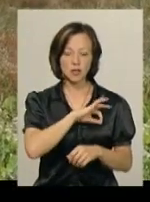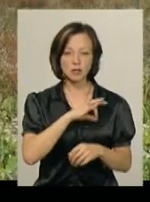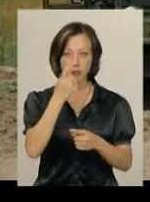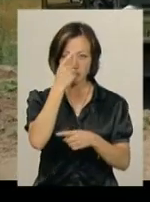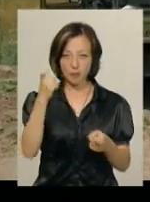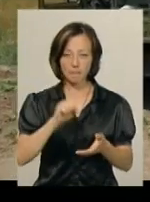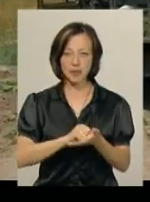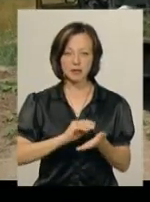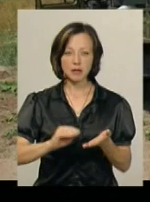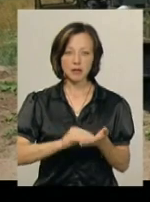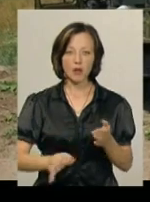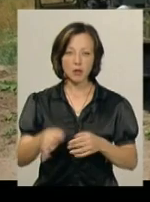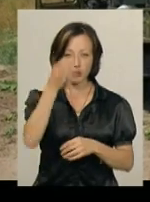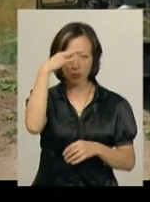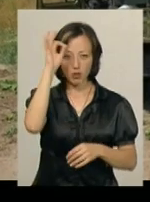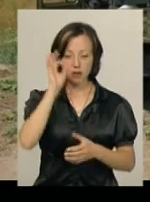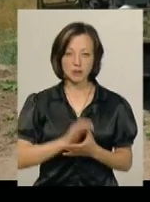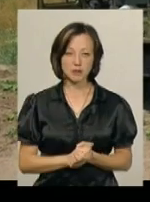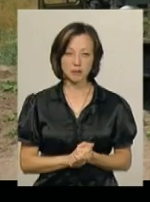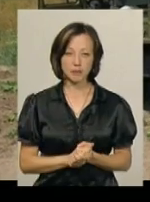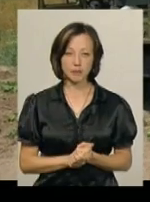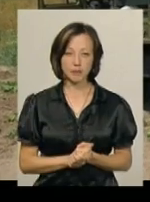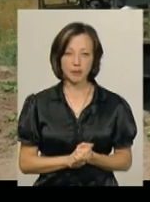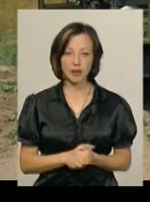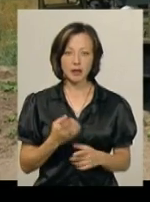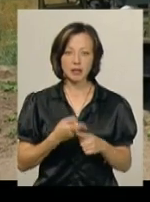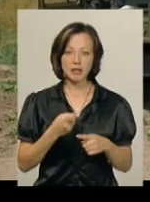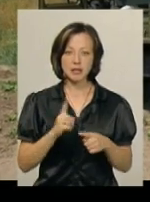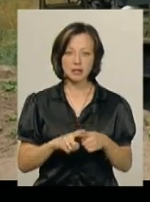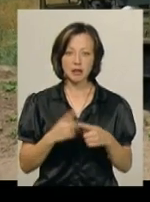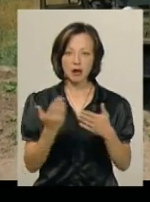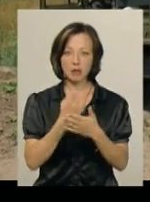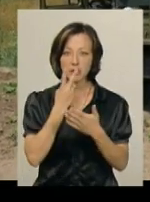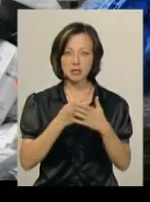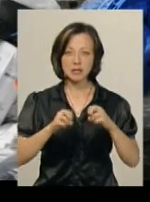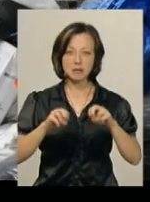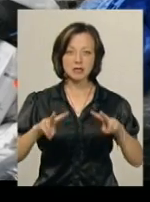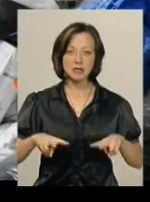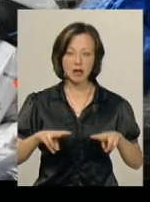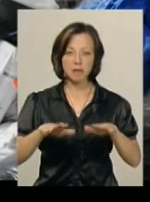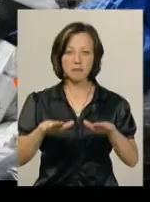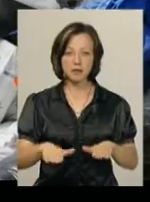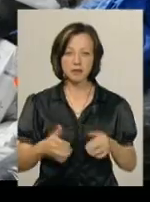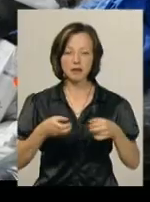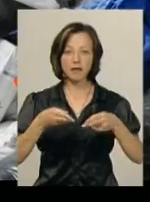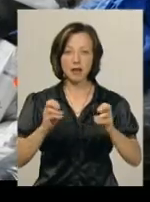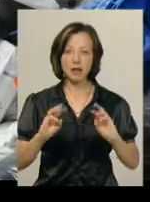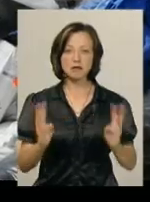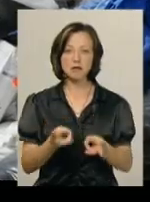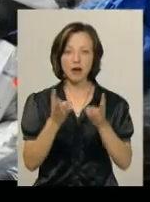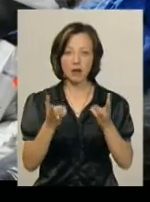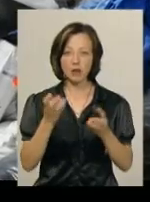повідомила прес-секретар обласної поліції Інна Глега. На цих кадрах ви бачите спеціально відведене місце, де спалюють